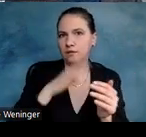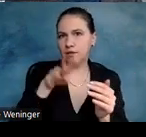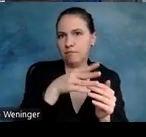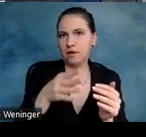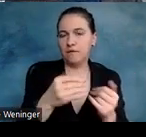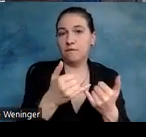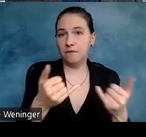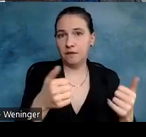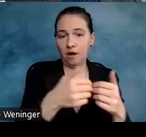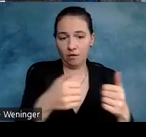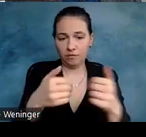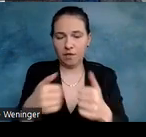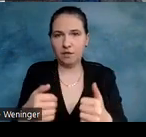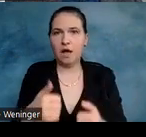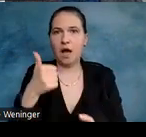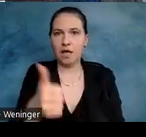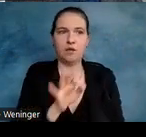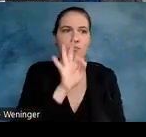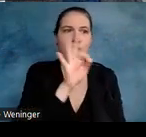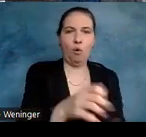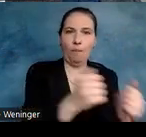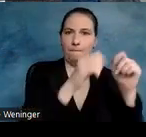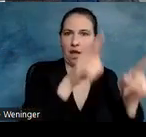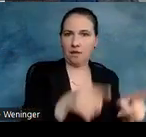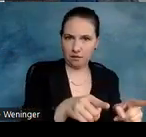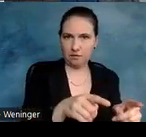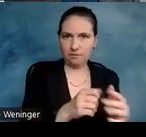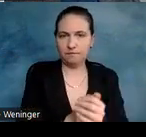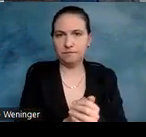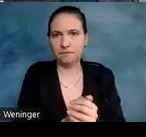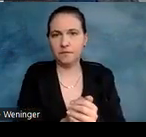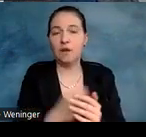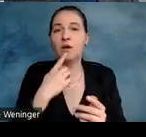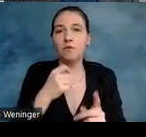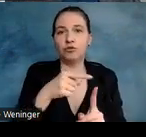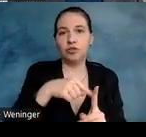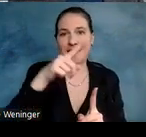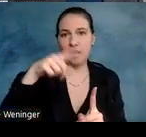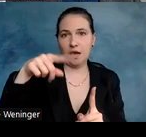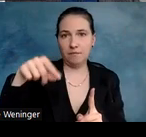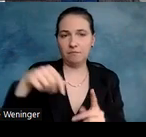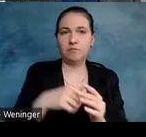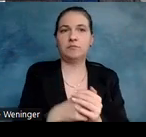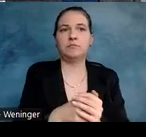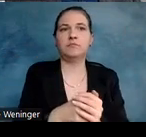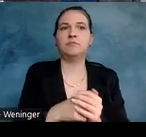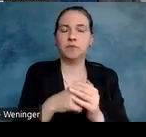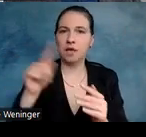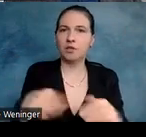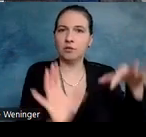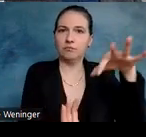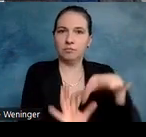aufteilen, dass es immer eine pro Tabellenblatt gibt. Und wenn ich ein Diagramm habe, dann kann ich das noch dazunehmen